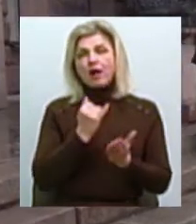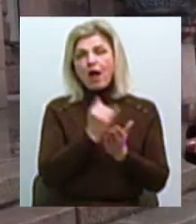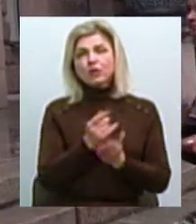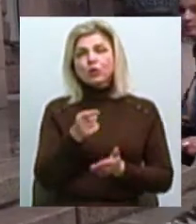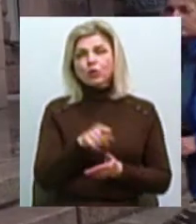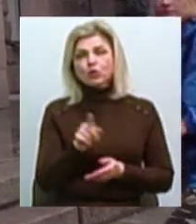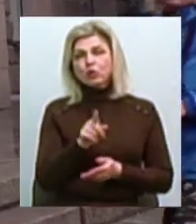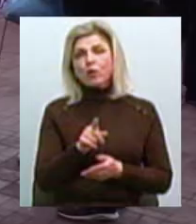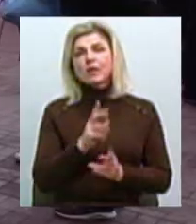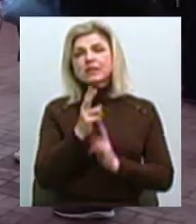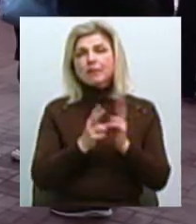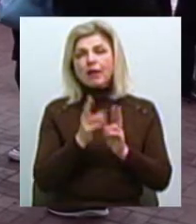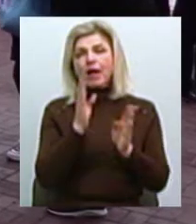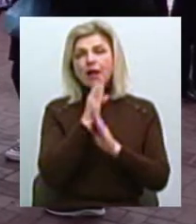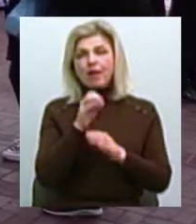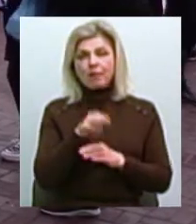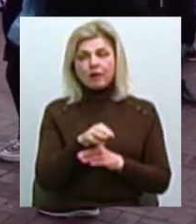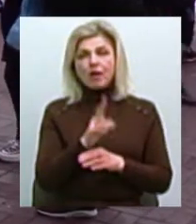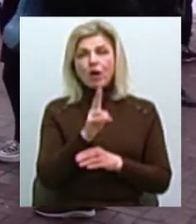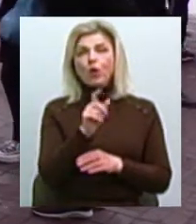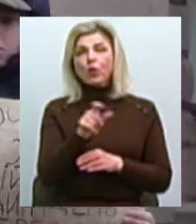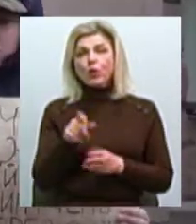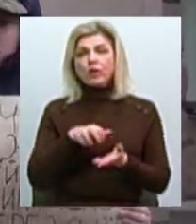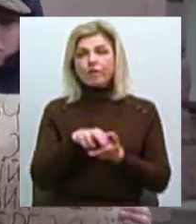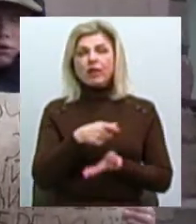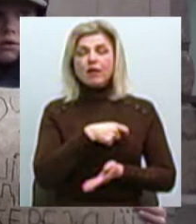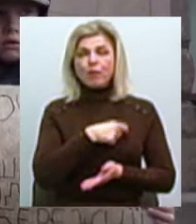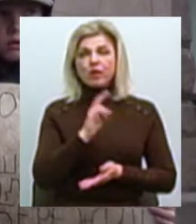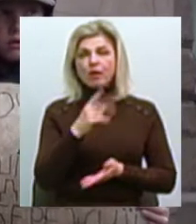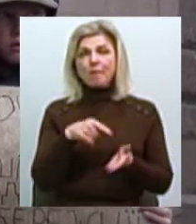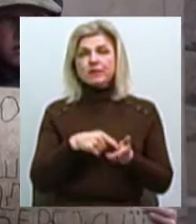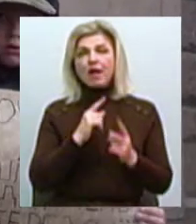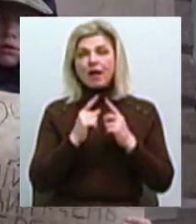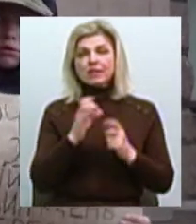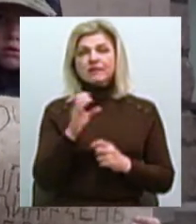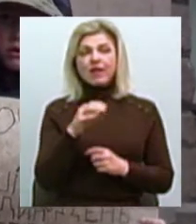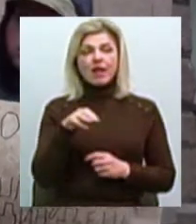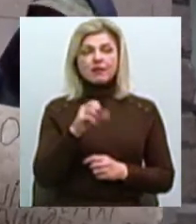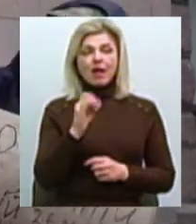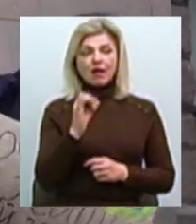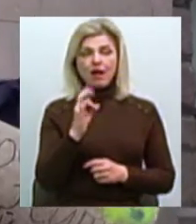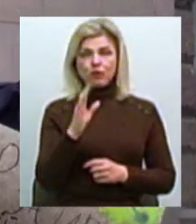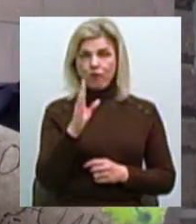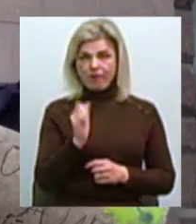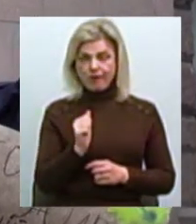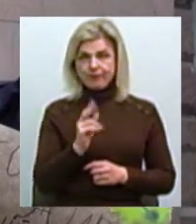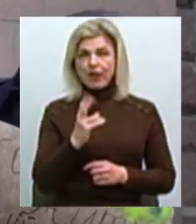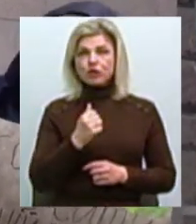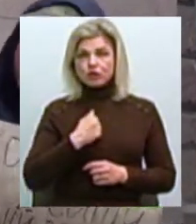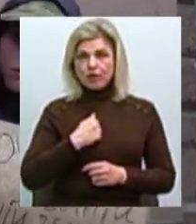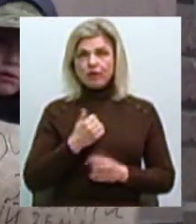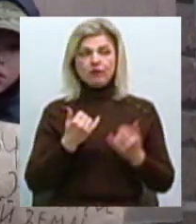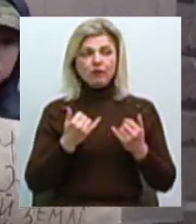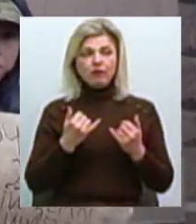зупинити зміну клімату». До людей вийшла депутатка Миколаївської міської ради Світлана Таранова. «На жаль, зараз мера